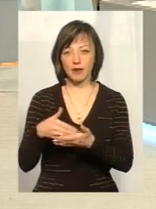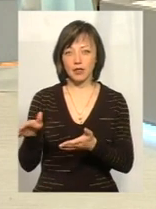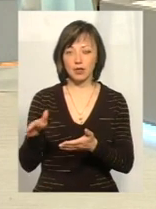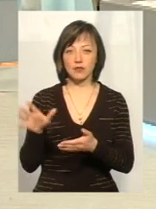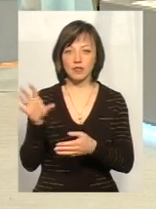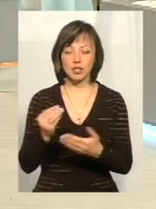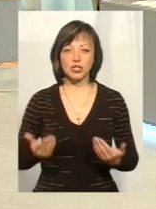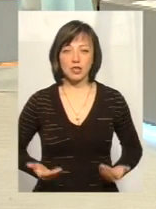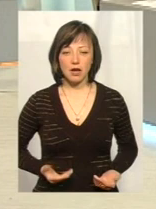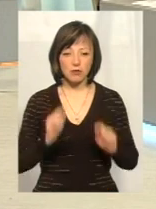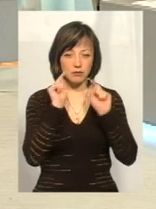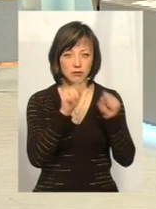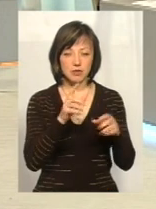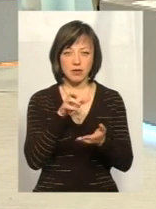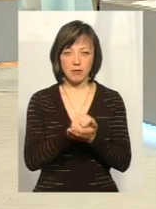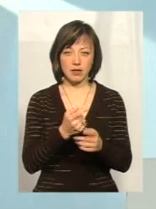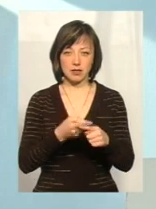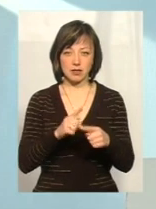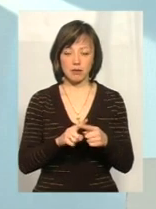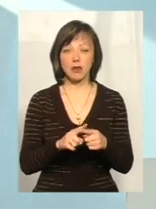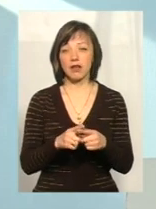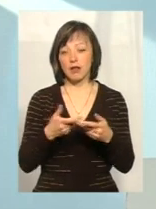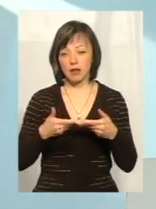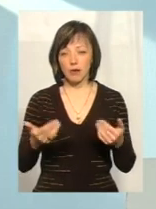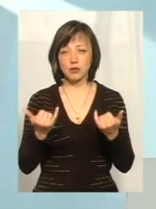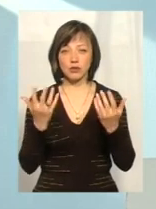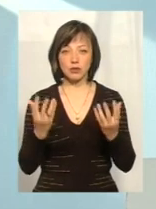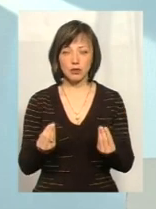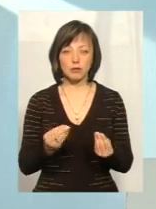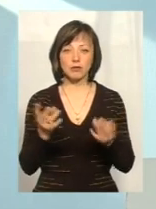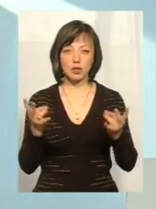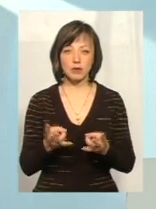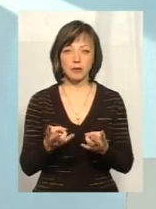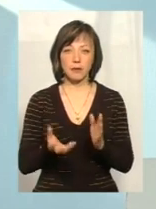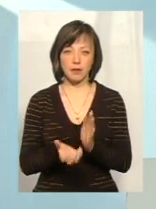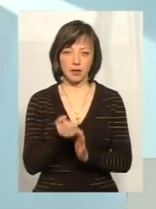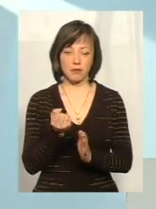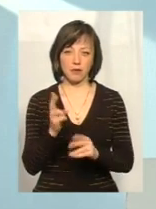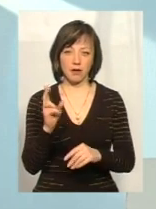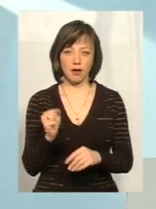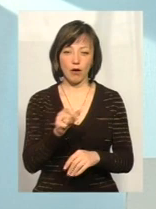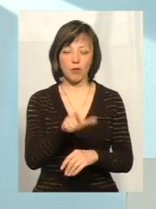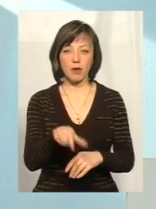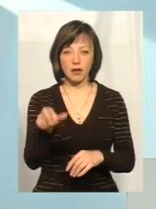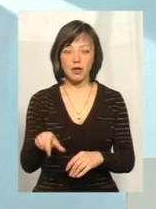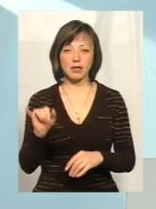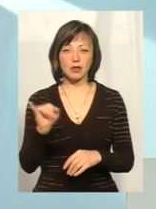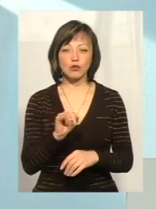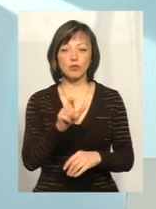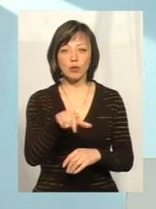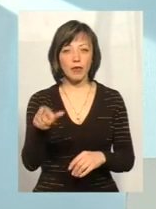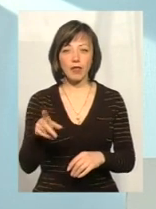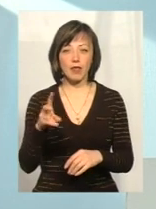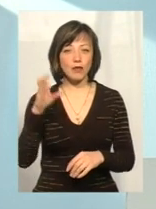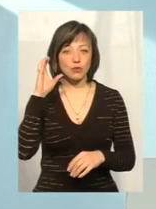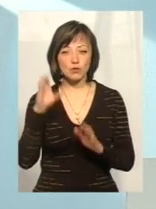там все своє життя і займатися саме цим. Тому нам на сьогодні потрібна тільки підтримка громадян, і щоб громадяни